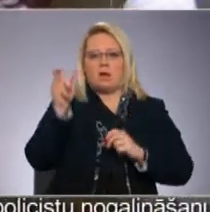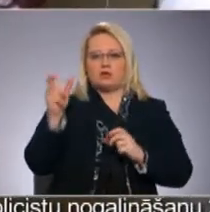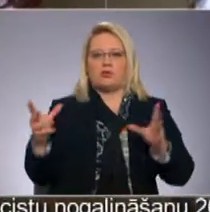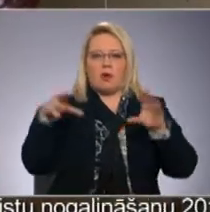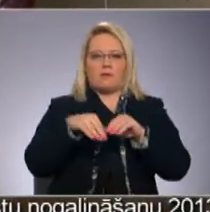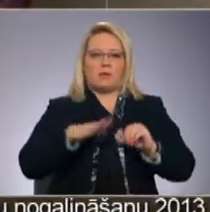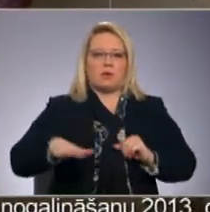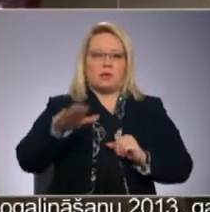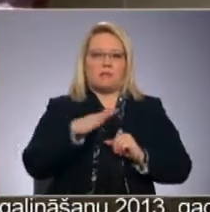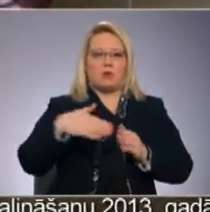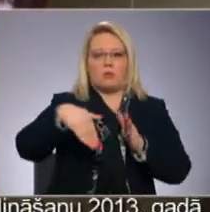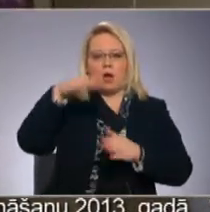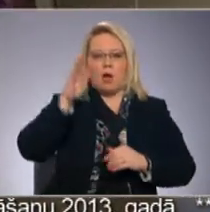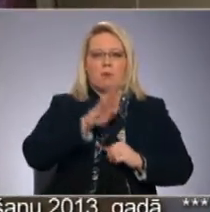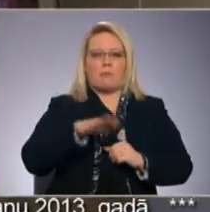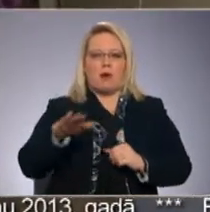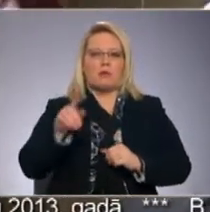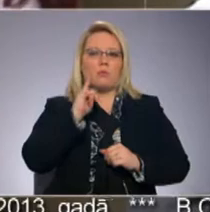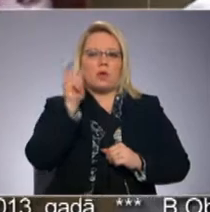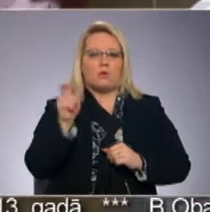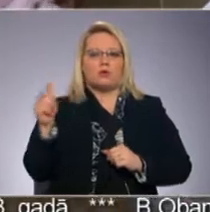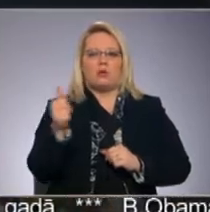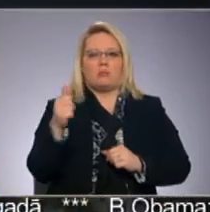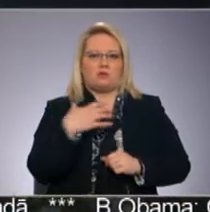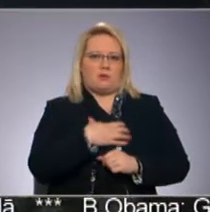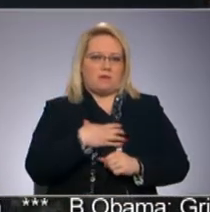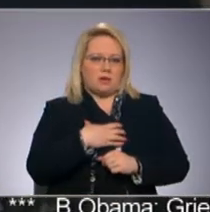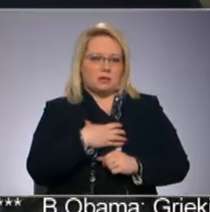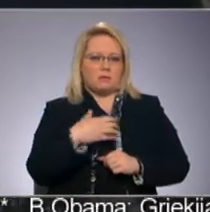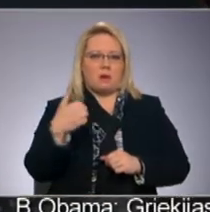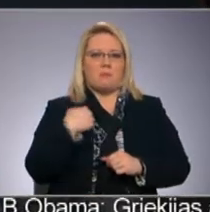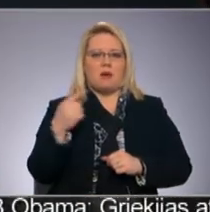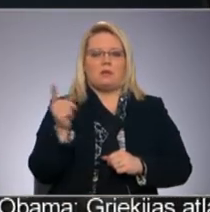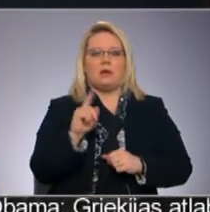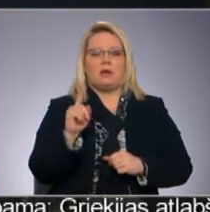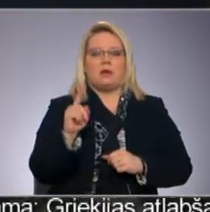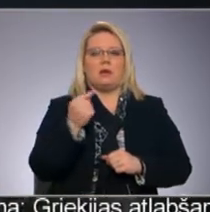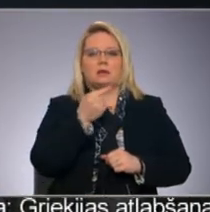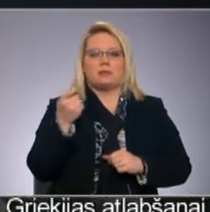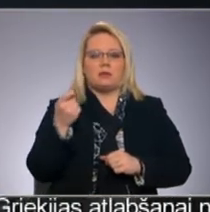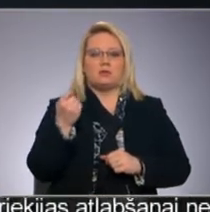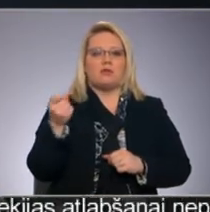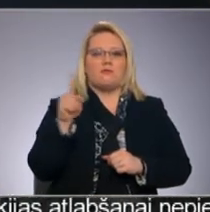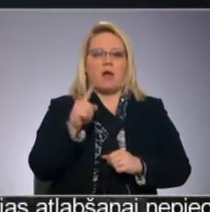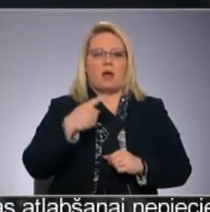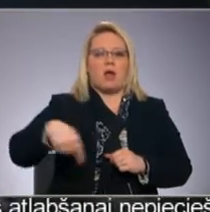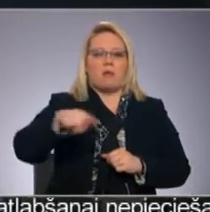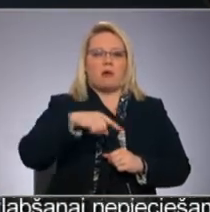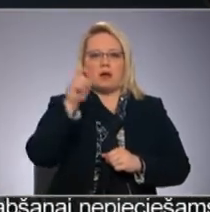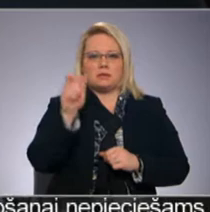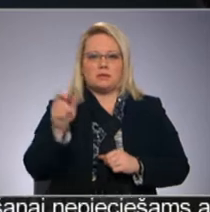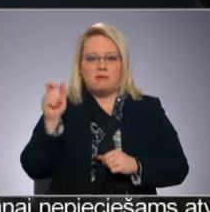ģimenes, kurās aug bērdu un jaunieši ar īpašām vajadzībām. Man ir simts un vairāk apkārt cilvēki,